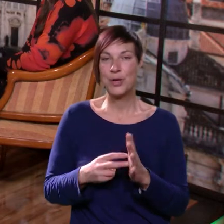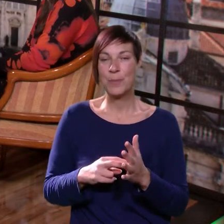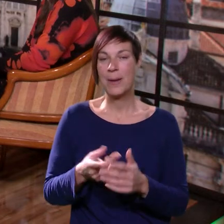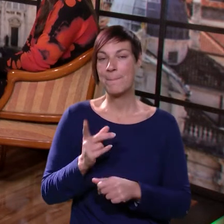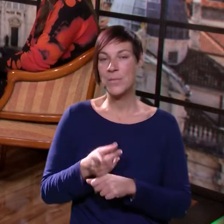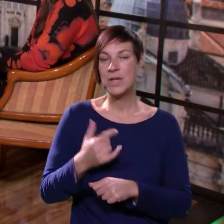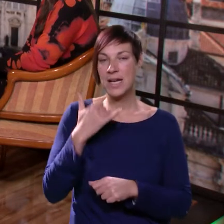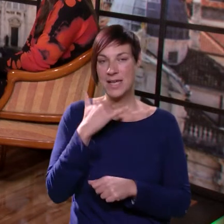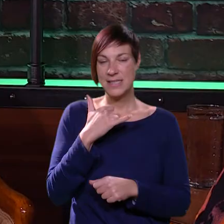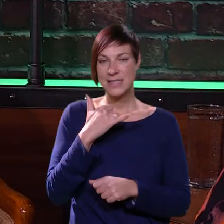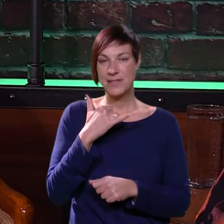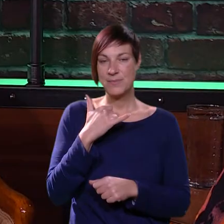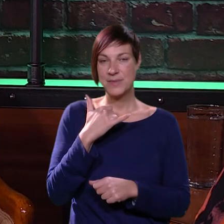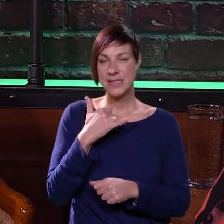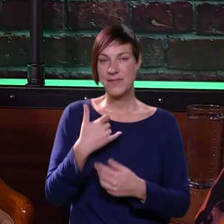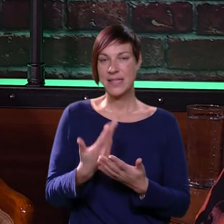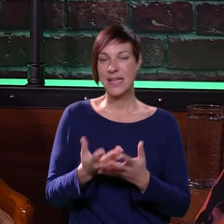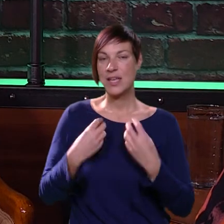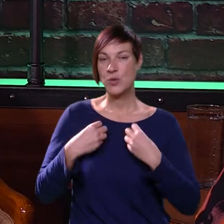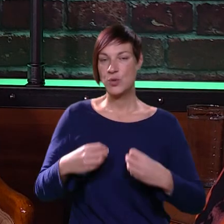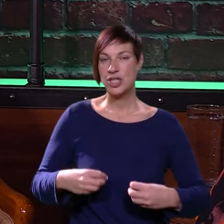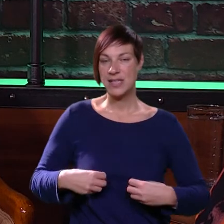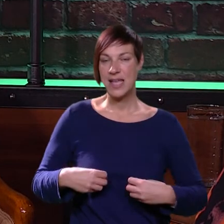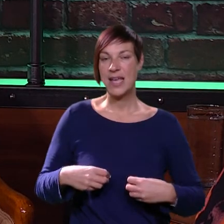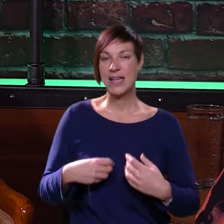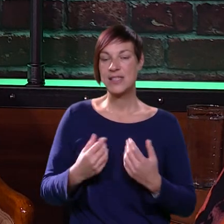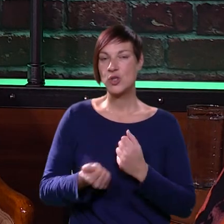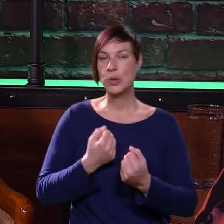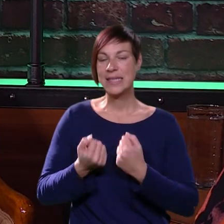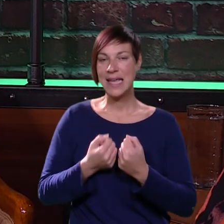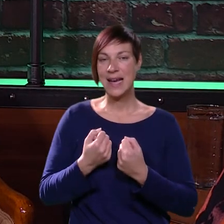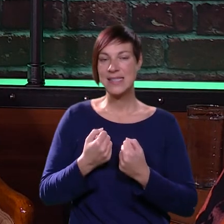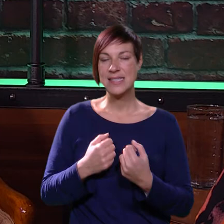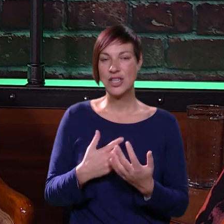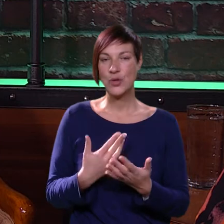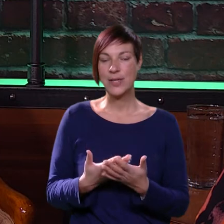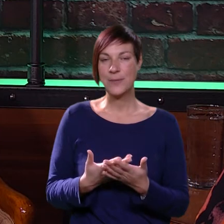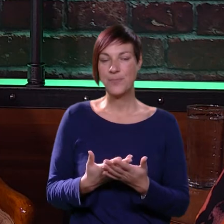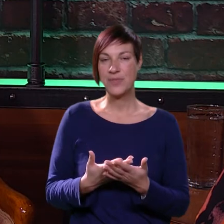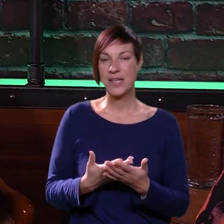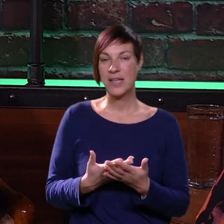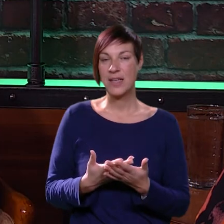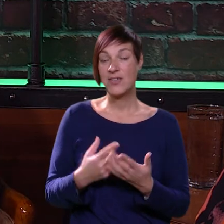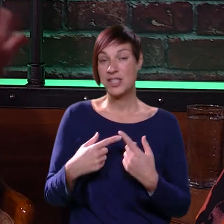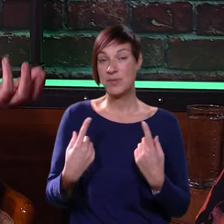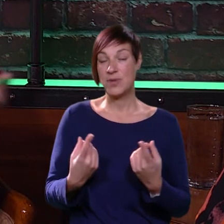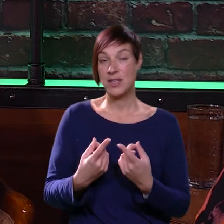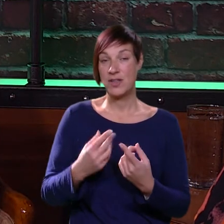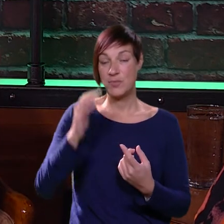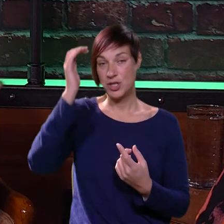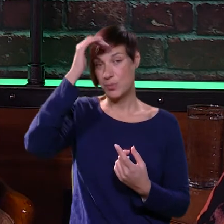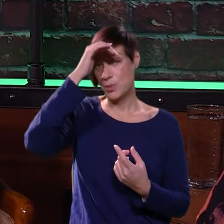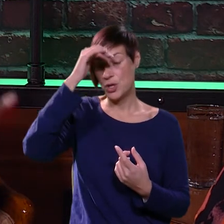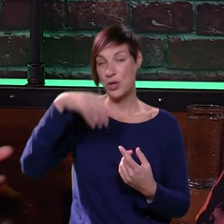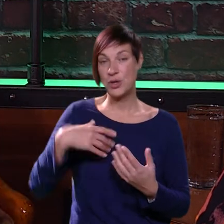pa, ono, i morala sam zvati njenu učiteljicu, profesoricu tijelesnog, da ona će mora obići po